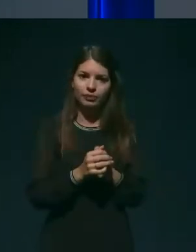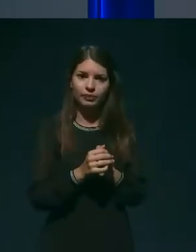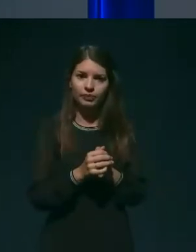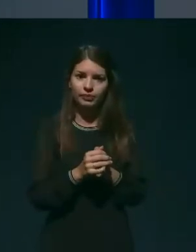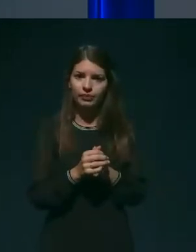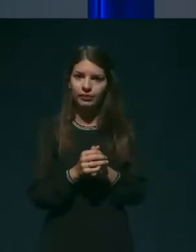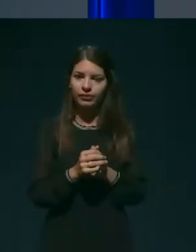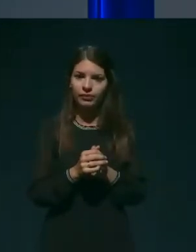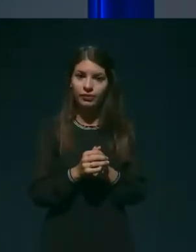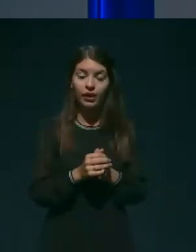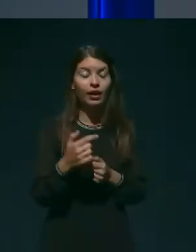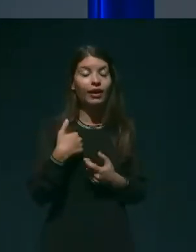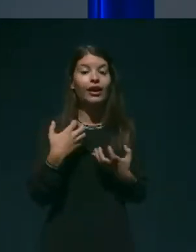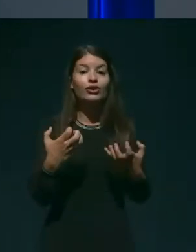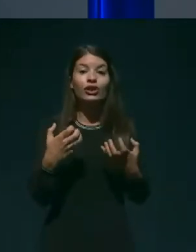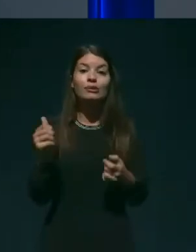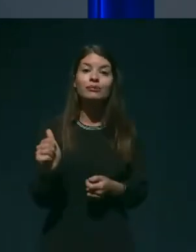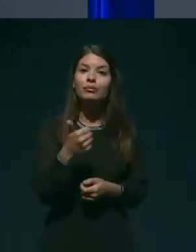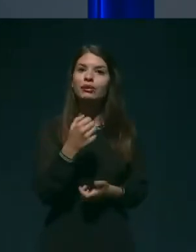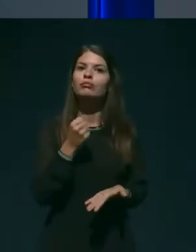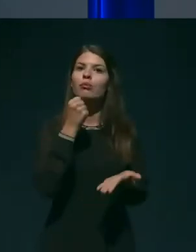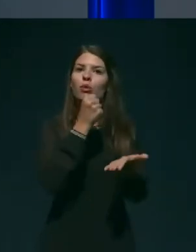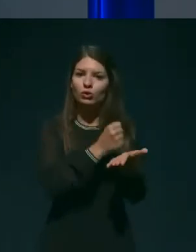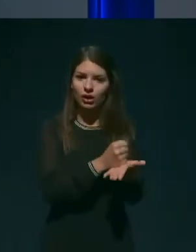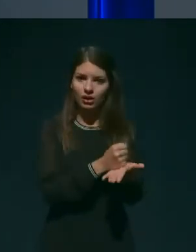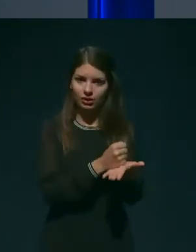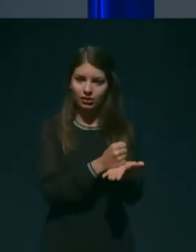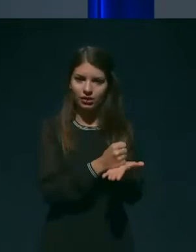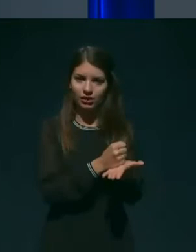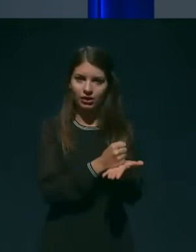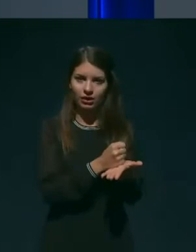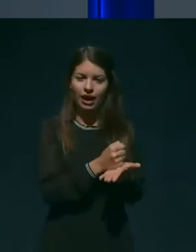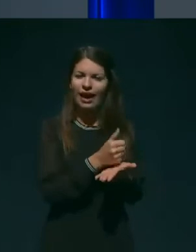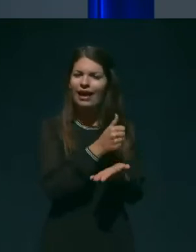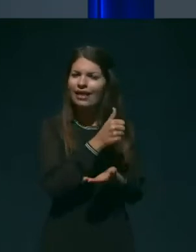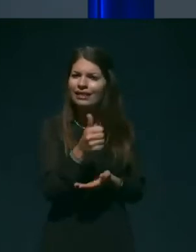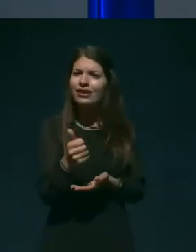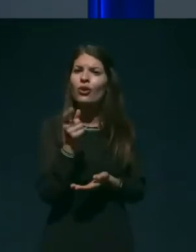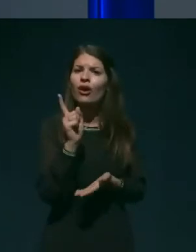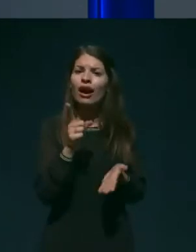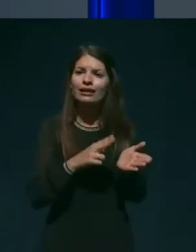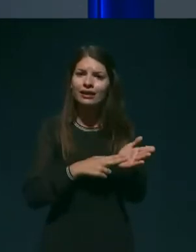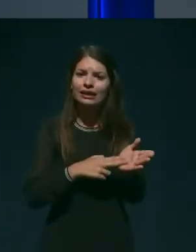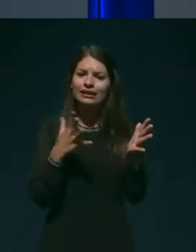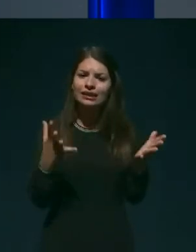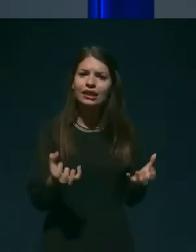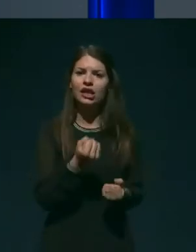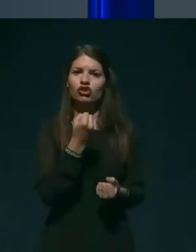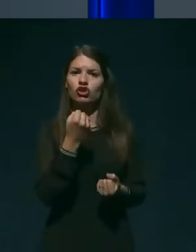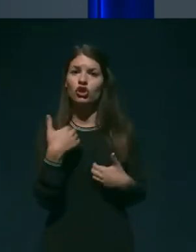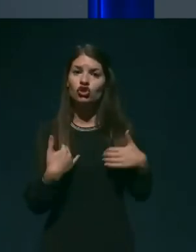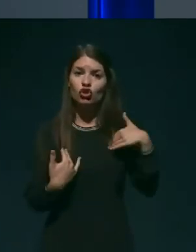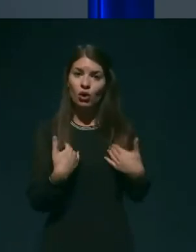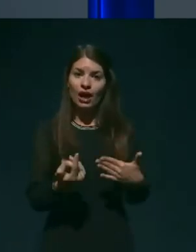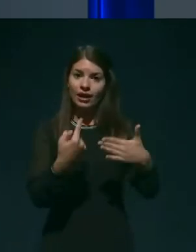Tukaj bi še enkrat podaril na tem mestu, da edino, kar rešuje življenje v domovih ostarelih, je, da tja